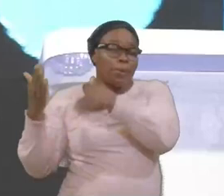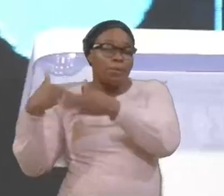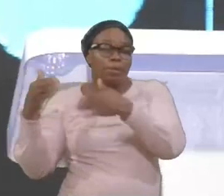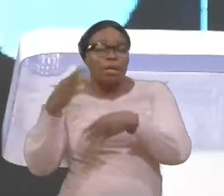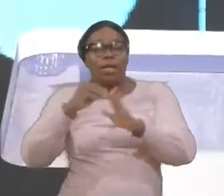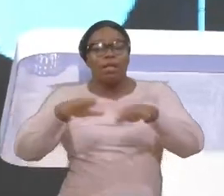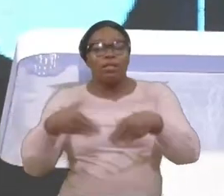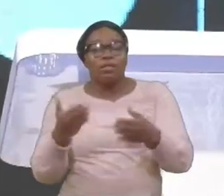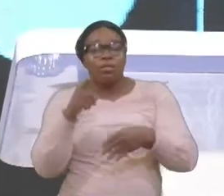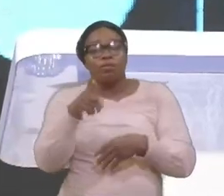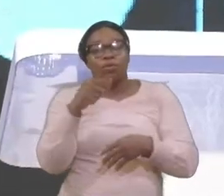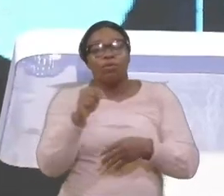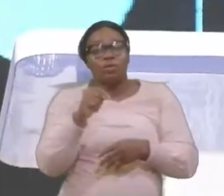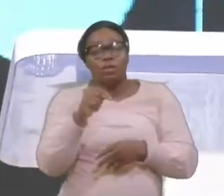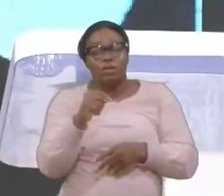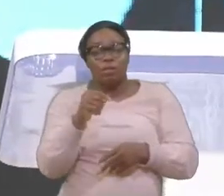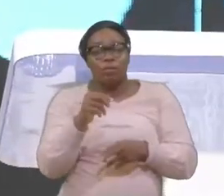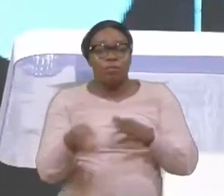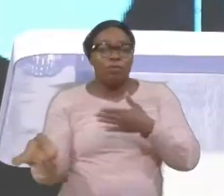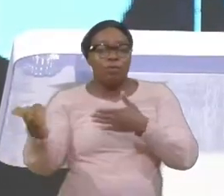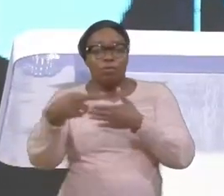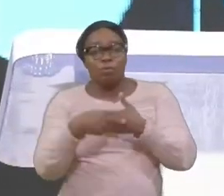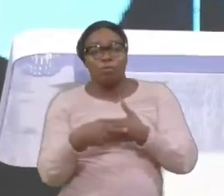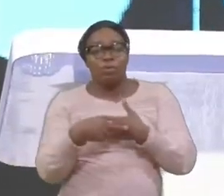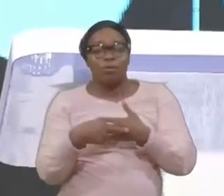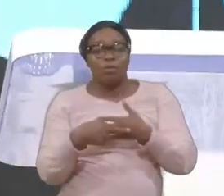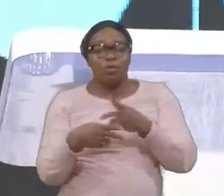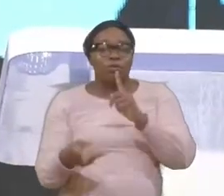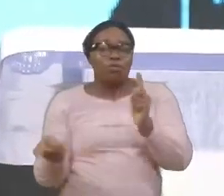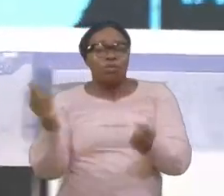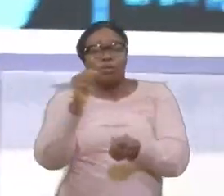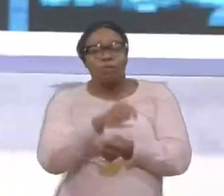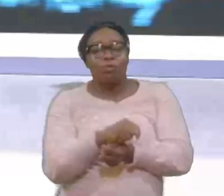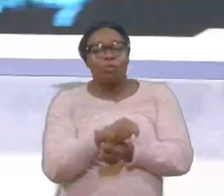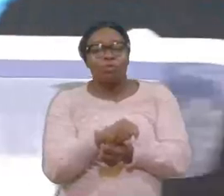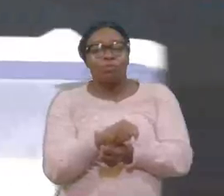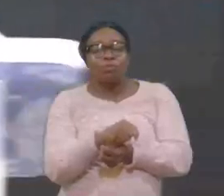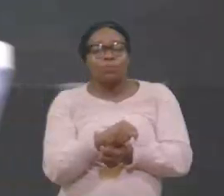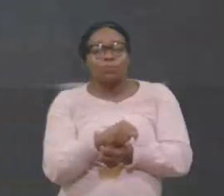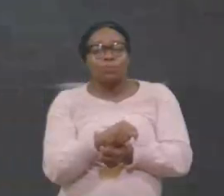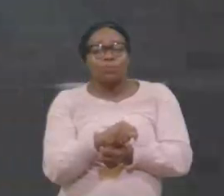Il veut te donner, Le type de restauration, De transformation, De restauration,